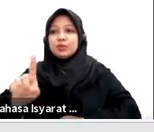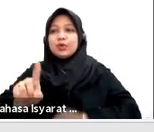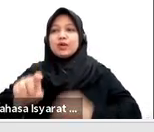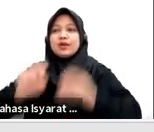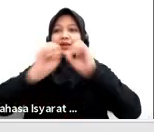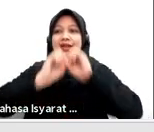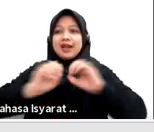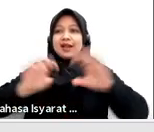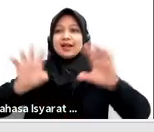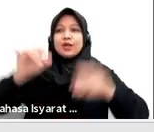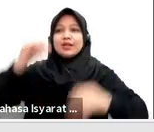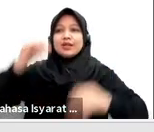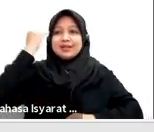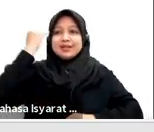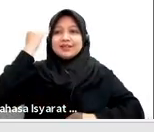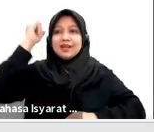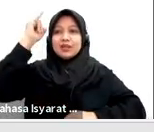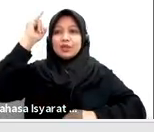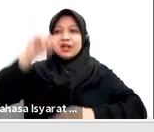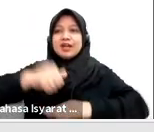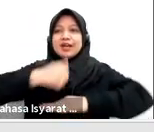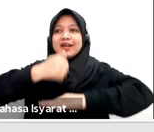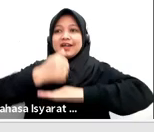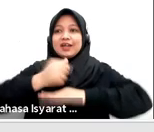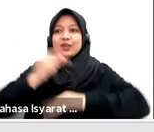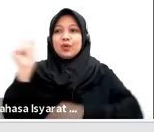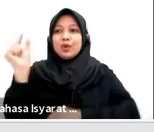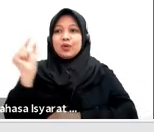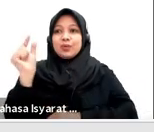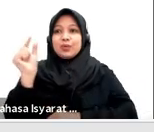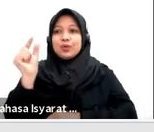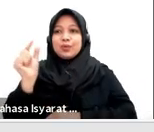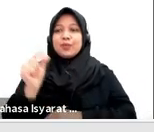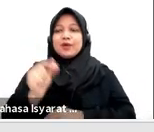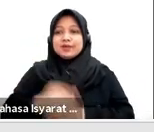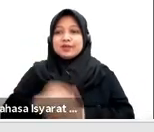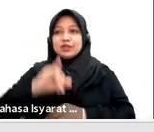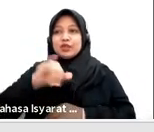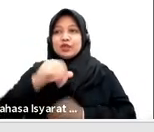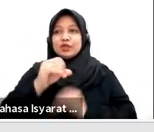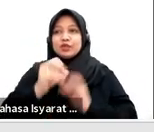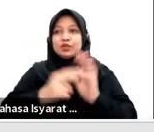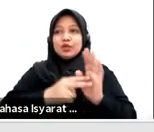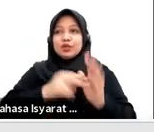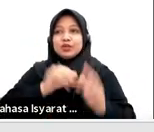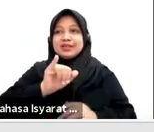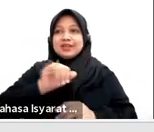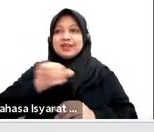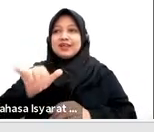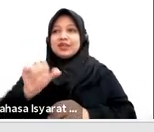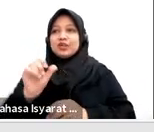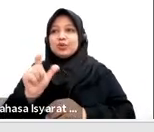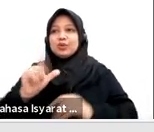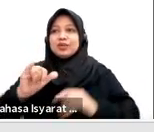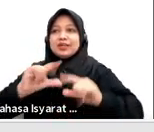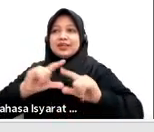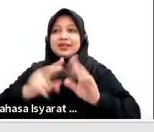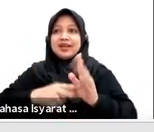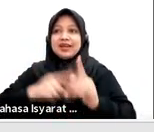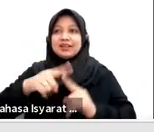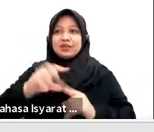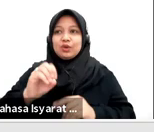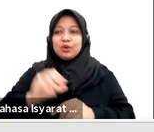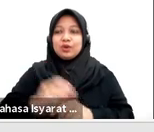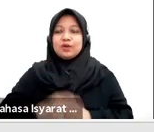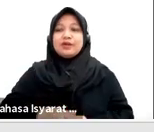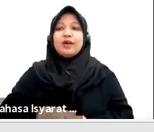Inisiator Ketua Umum, Muhammad Joni Yulianto. Mohon maaf Bapak Ibu dan kawan-kawan